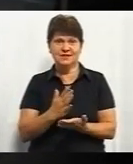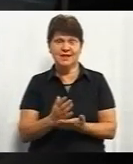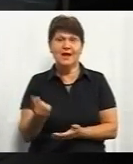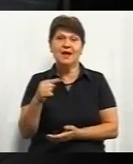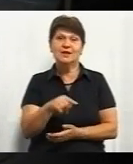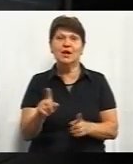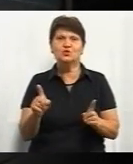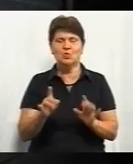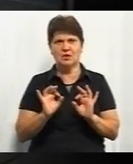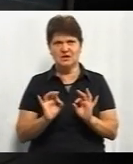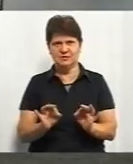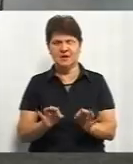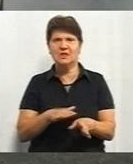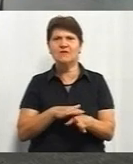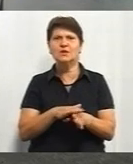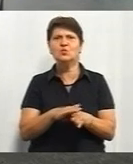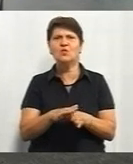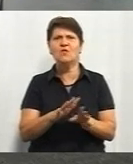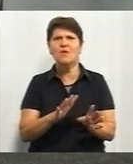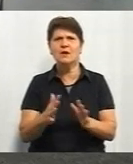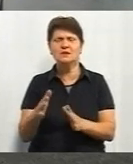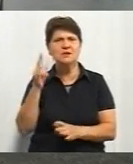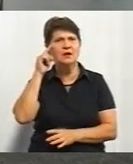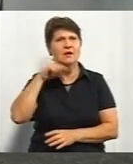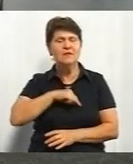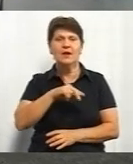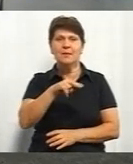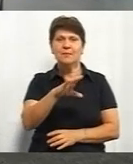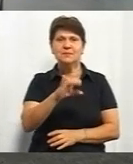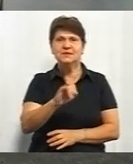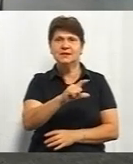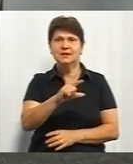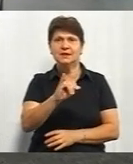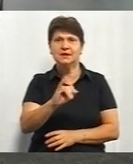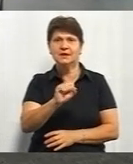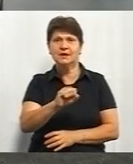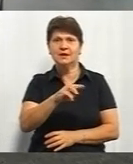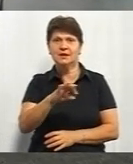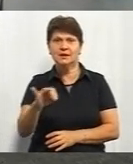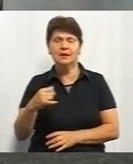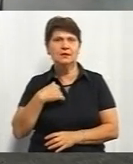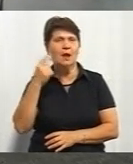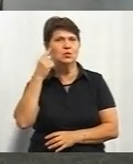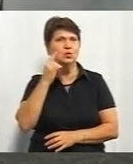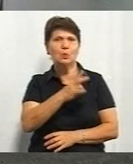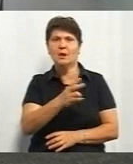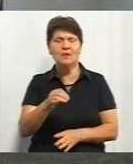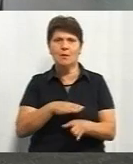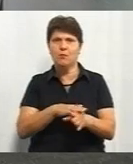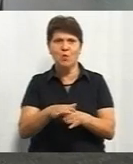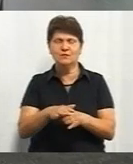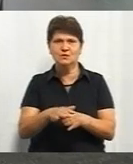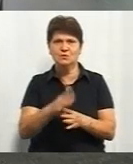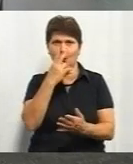що насправді відбувається в психіатрії, і то, я так думаю, що не повністю піднято, не